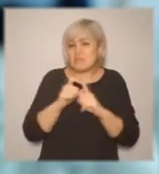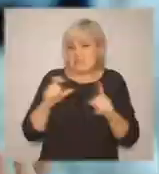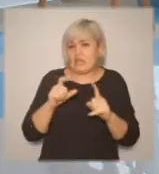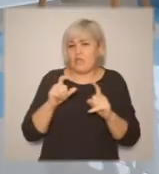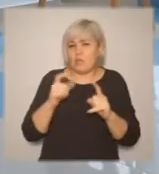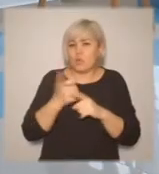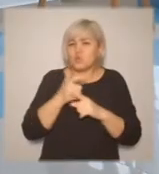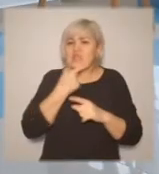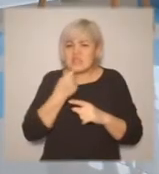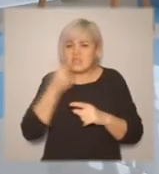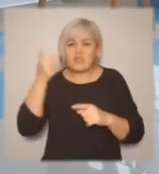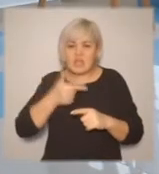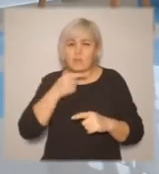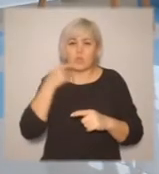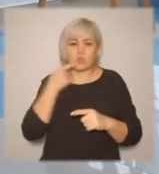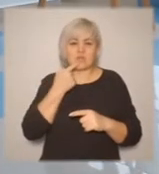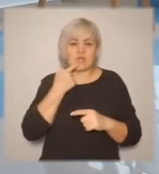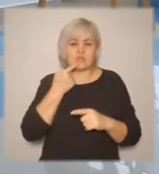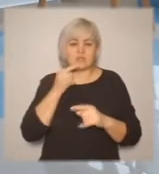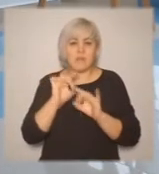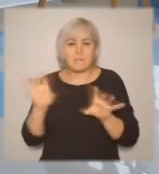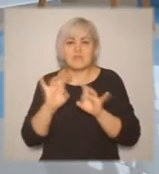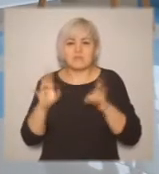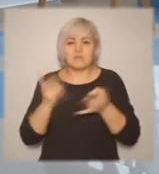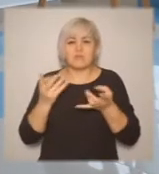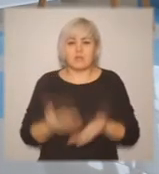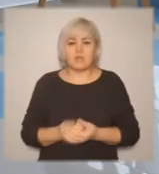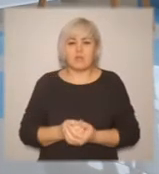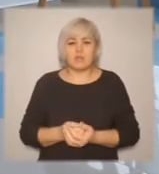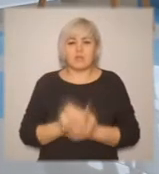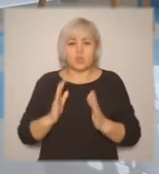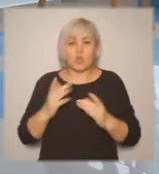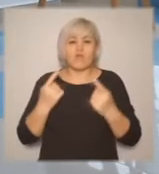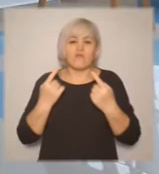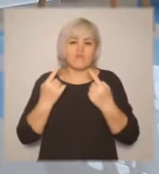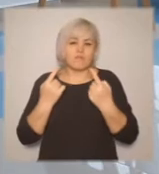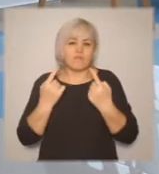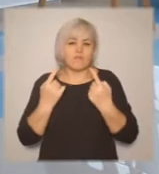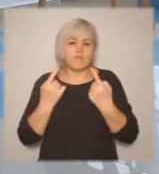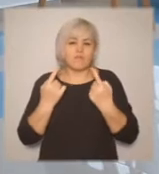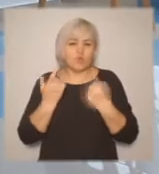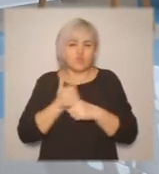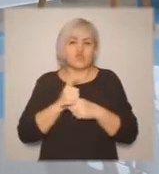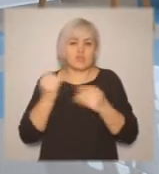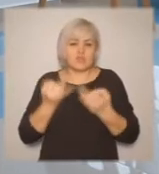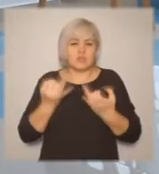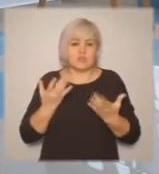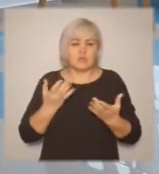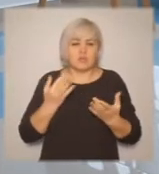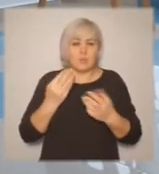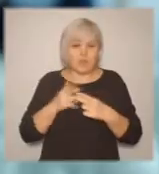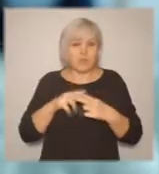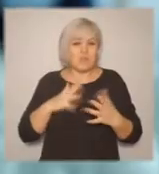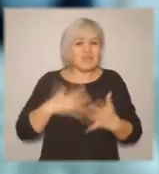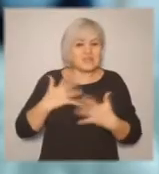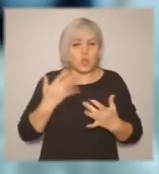И при этом настроение всех участников этой колонны еще я описывала, описывала их взаимодействие друг с другом,